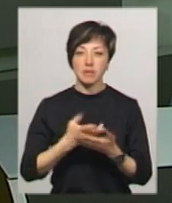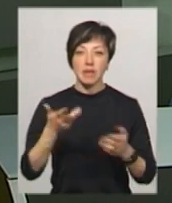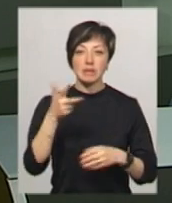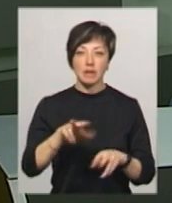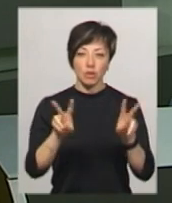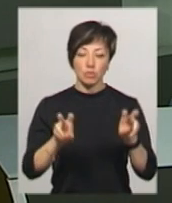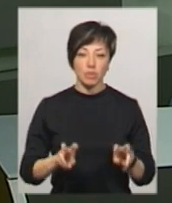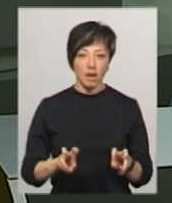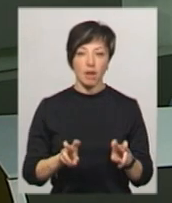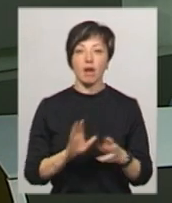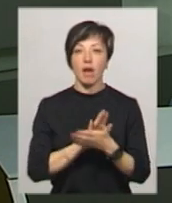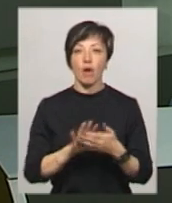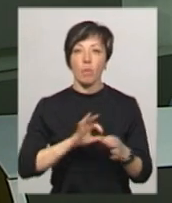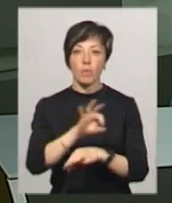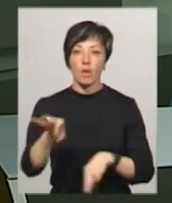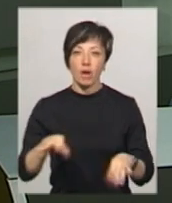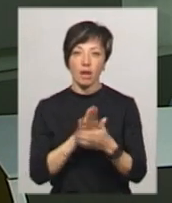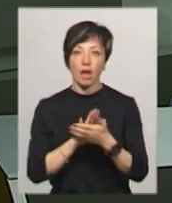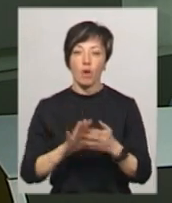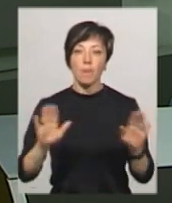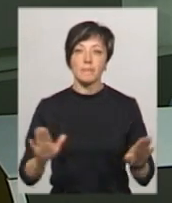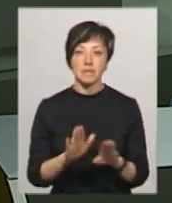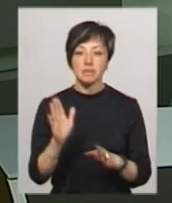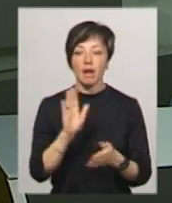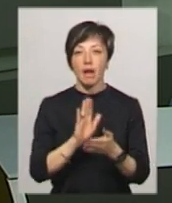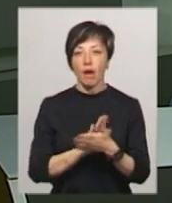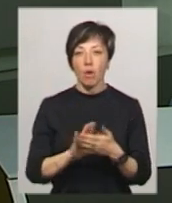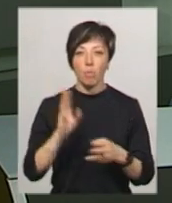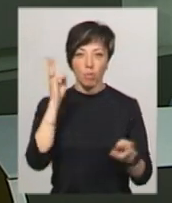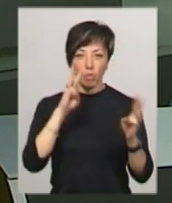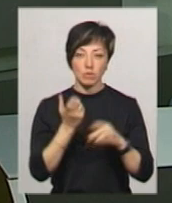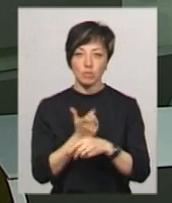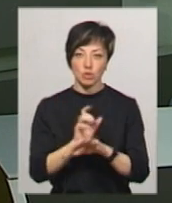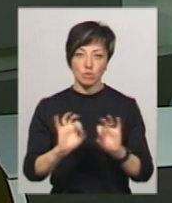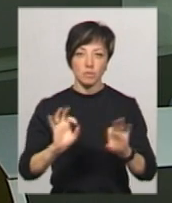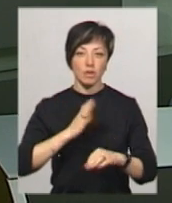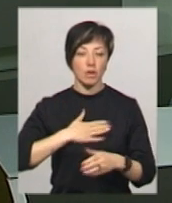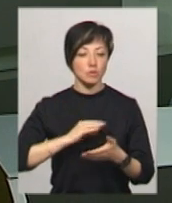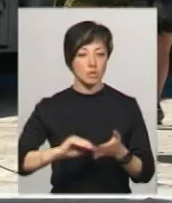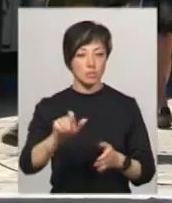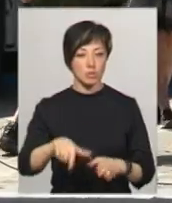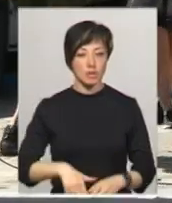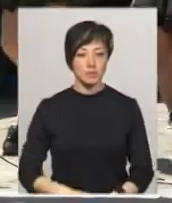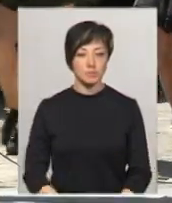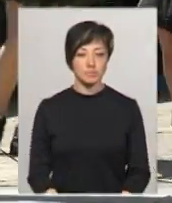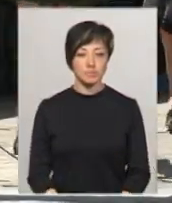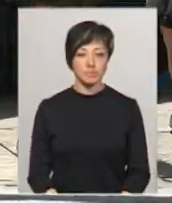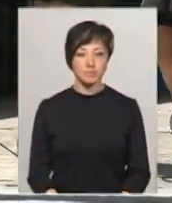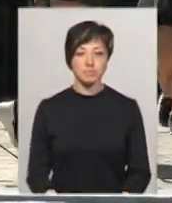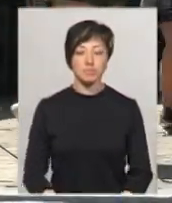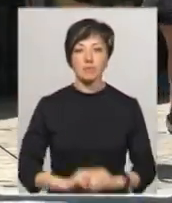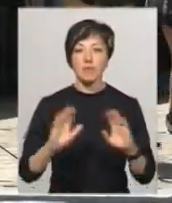номінації – «Екопроект», «Екопісня» та «Екомода». Більше про фестиваль розповість Анастасія Олексюк. Пісні на